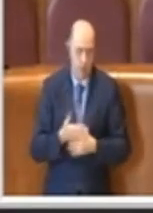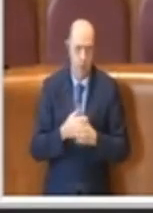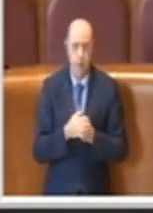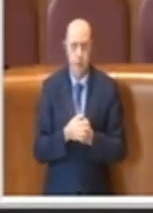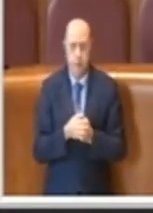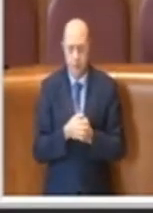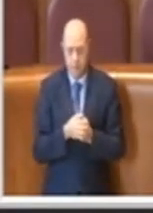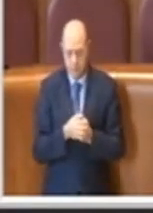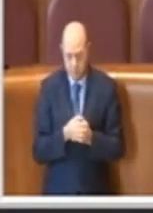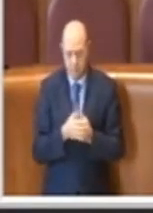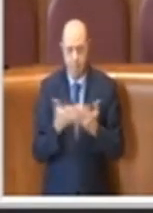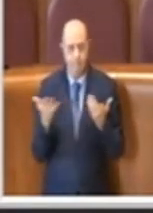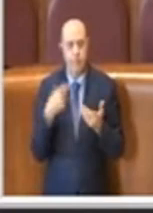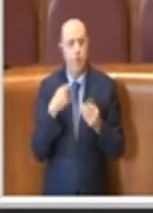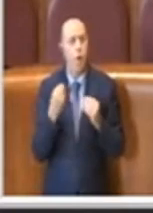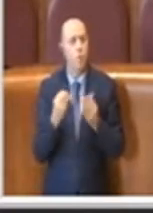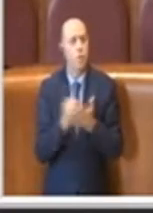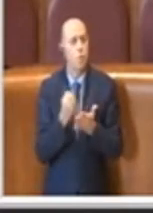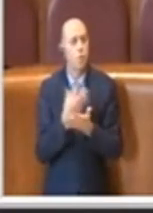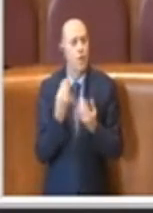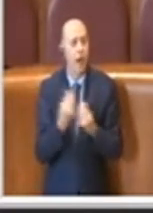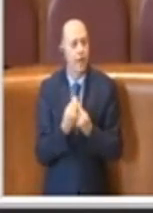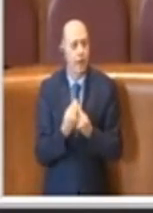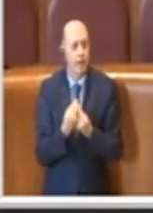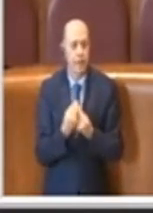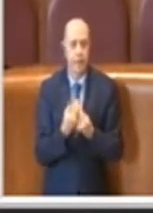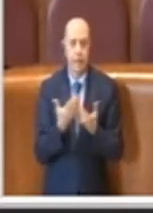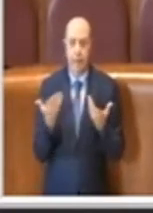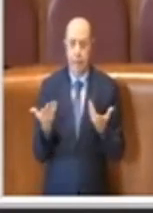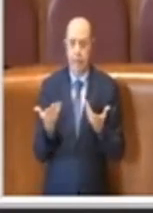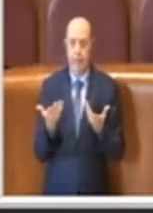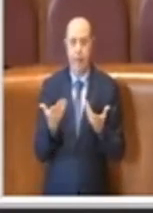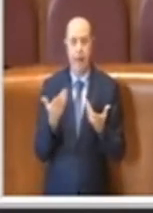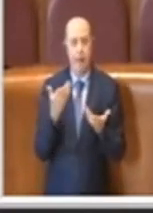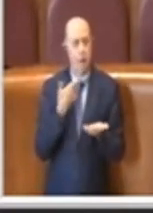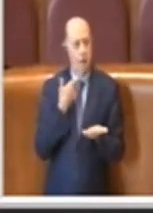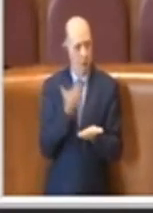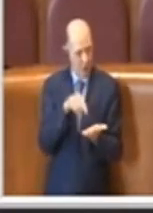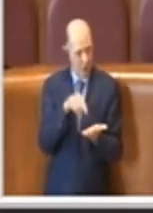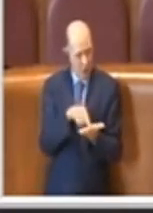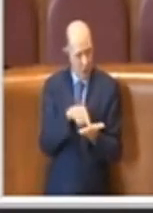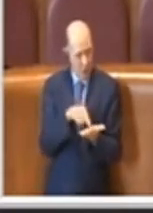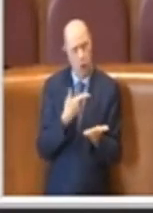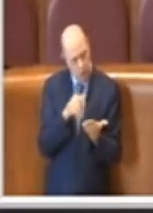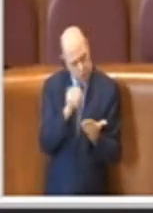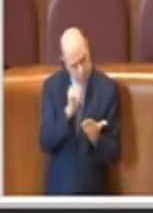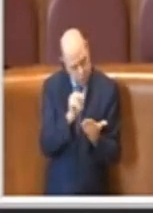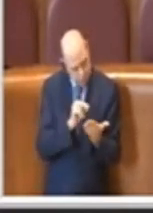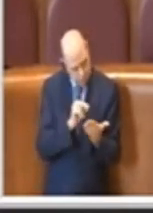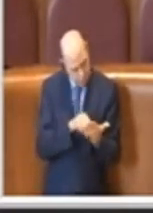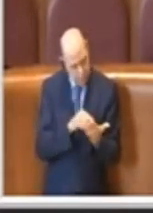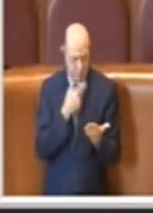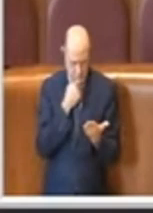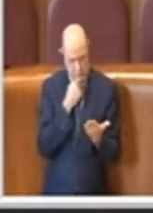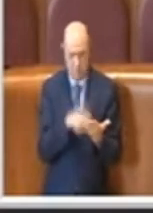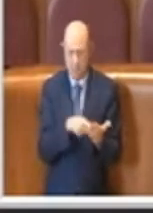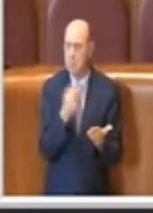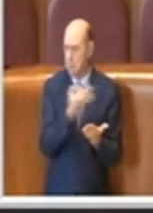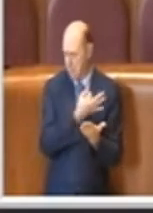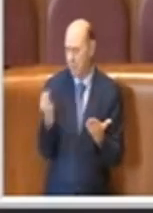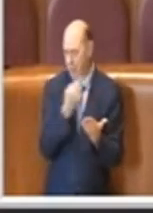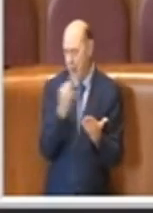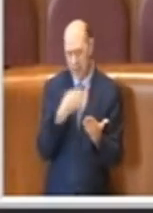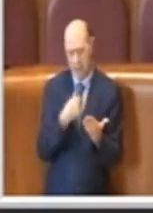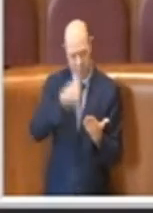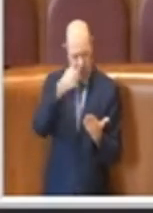Allora, cosa succede? La mozione nelle premesse ne considerando è perfetta.